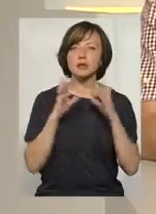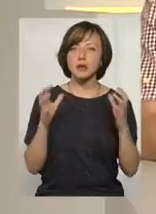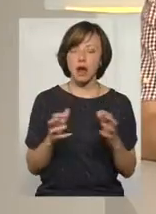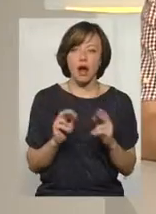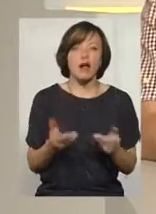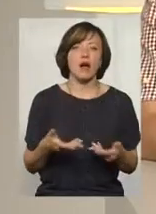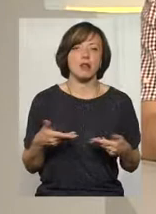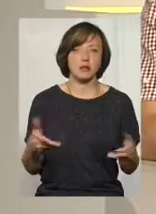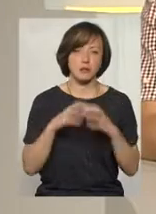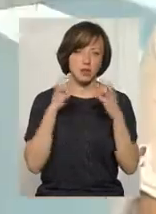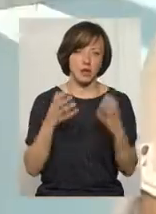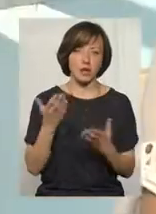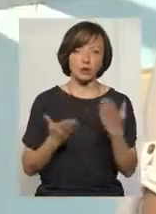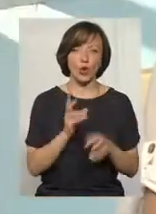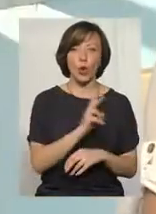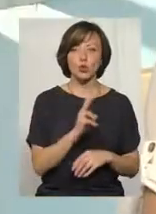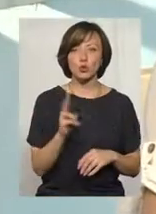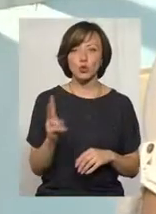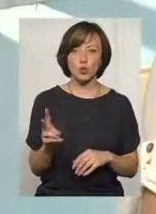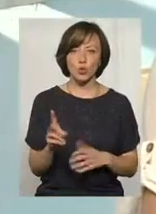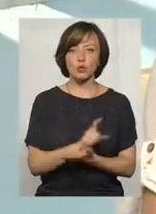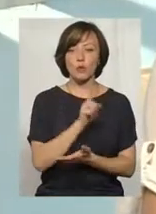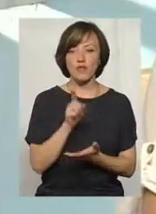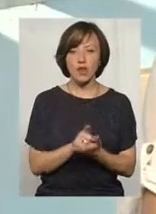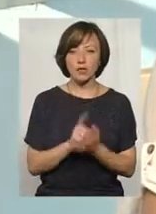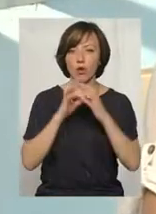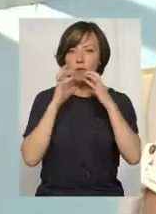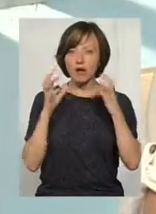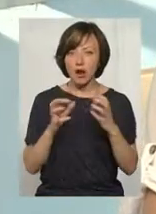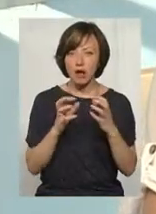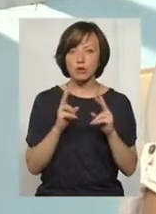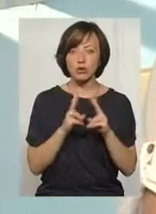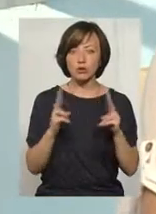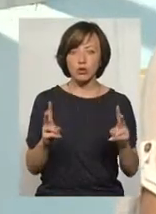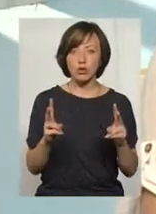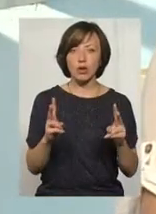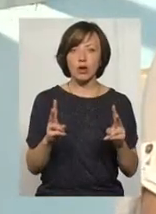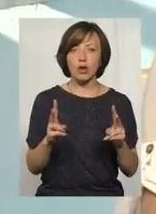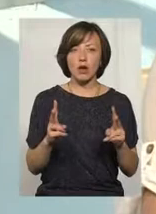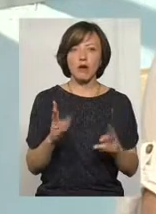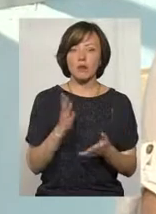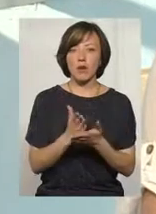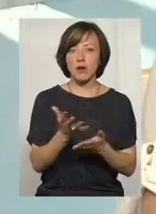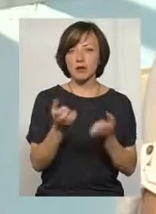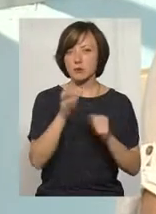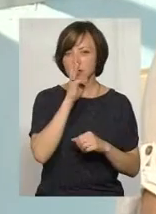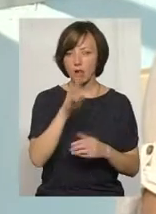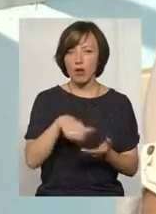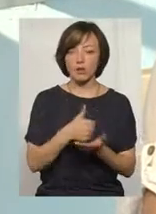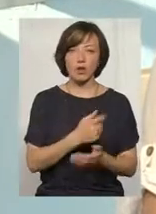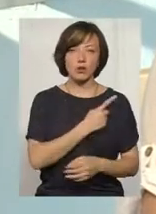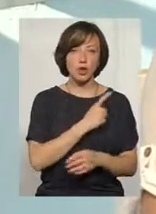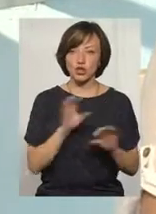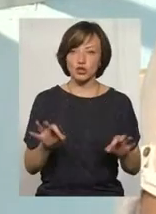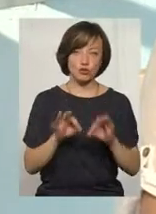як нам зберігати? Якщо ті, хто зобов'язаний оберігати, хто, так би мовити, носить і отримує зарплату як найголовніший охоронець,